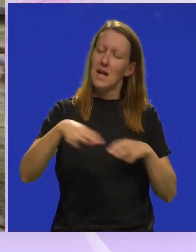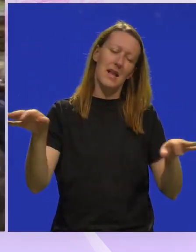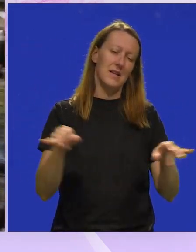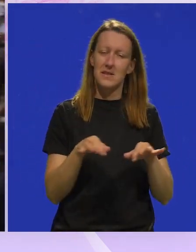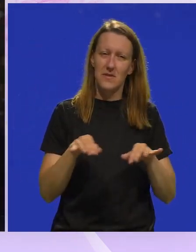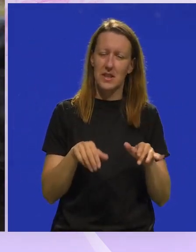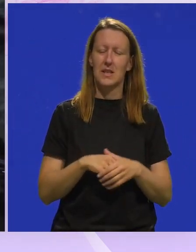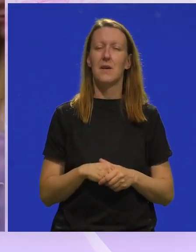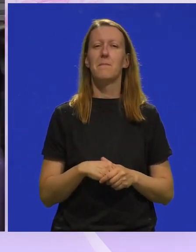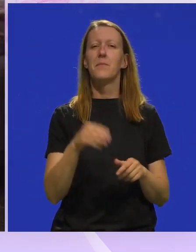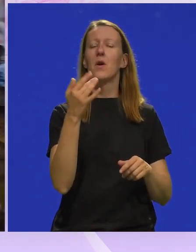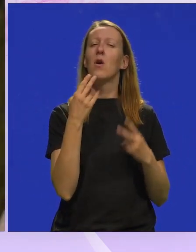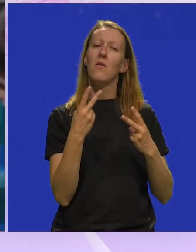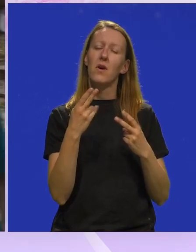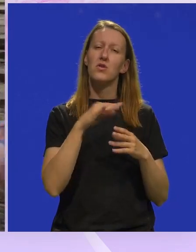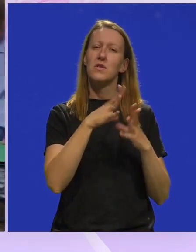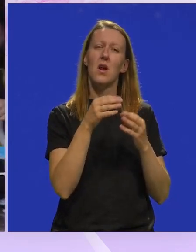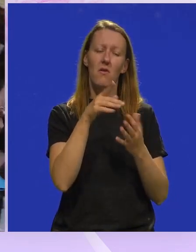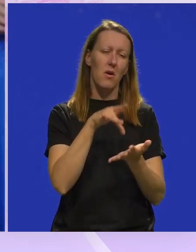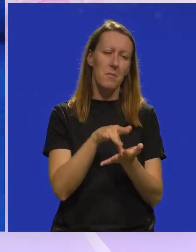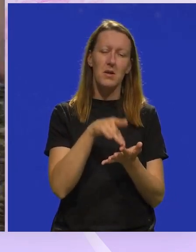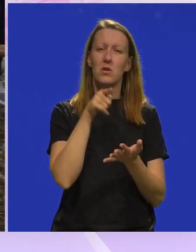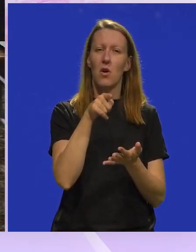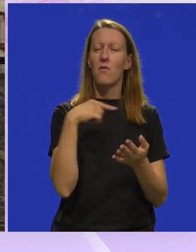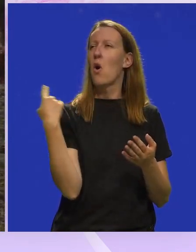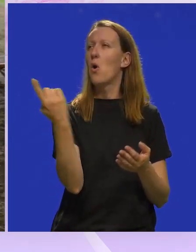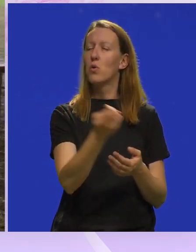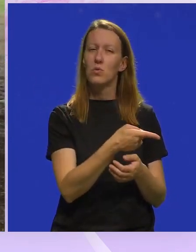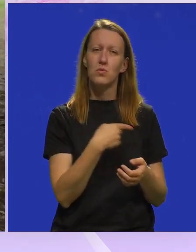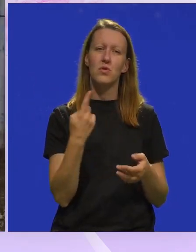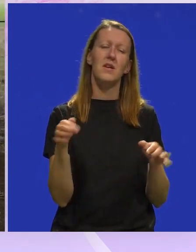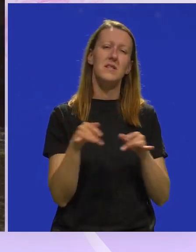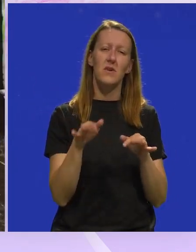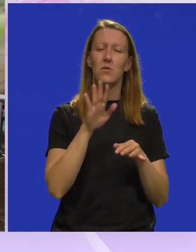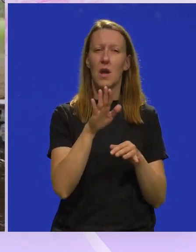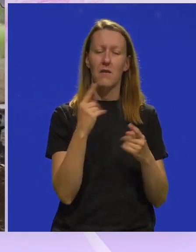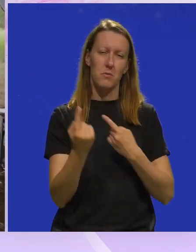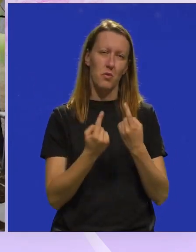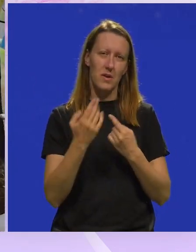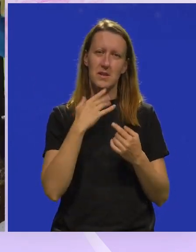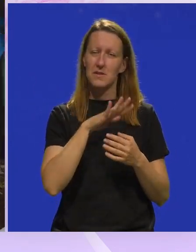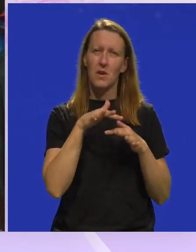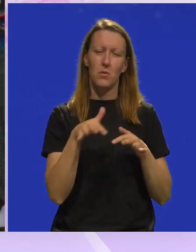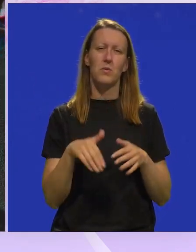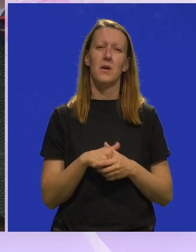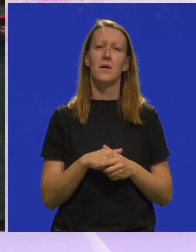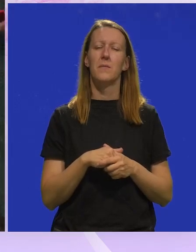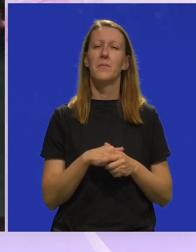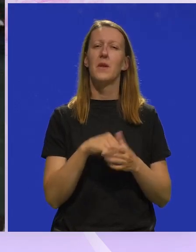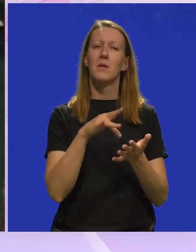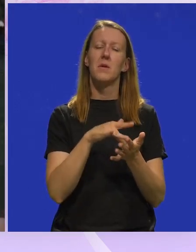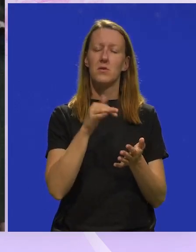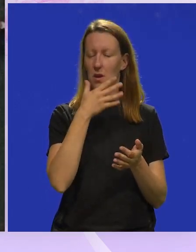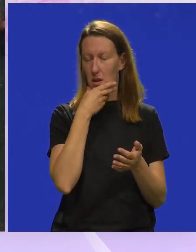svirati. Koliko znači zapravo čitava ova lokacija i ovo okruženje svirati u takvim uvjetima za sve sudionika? Pa